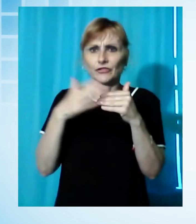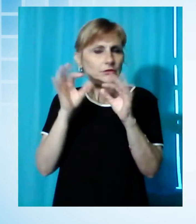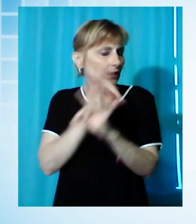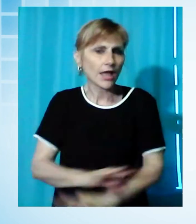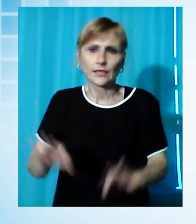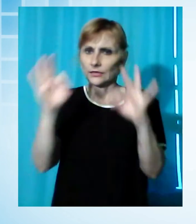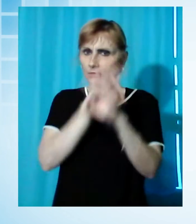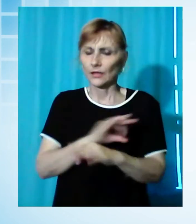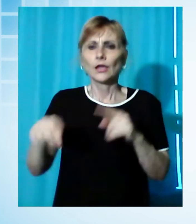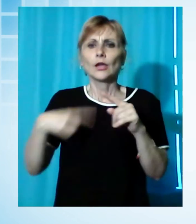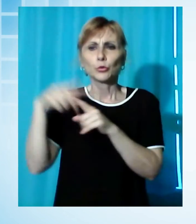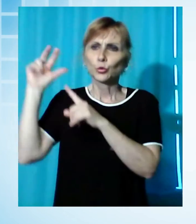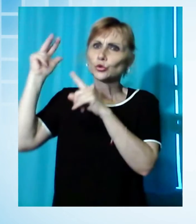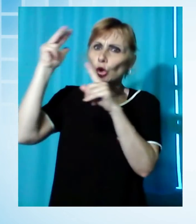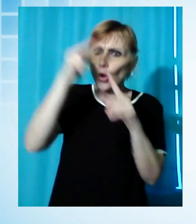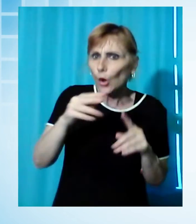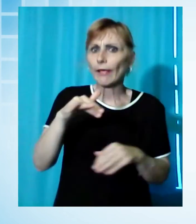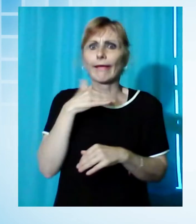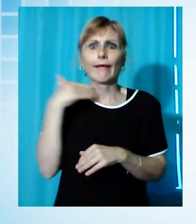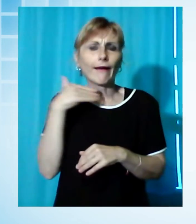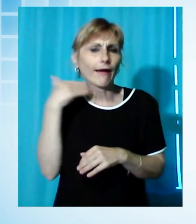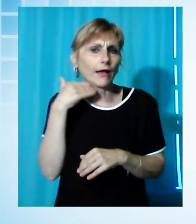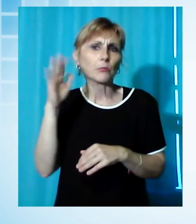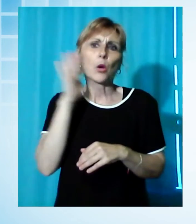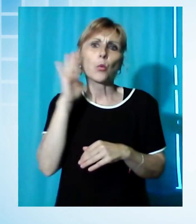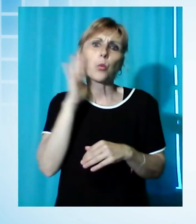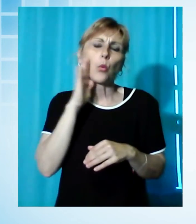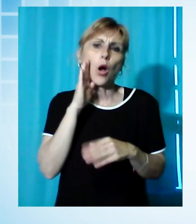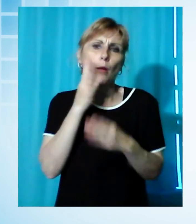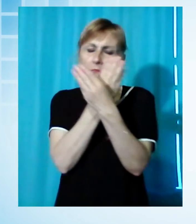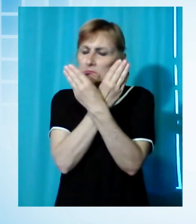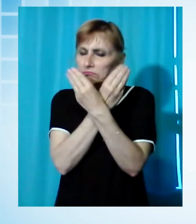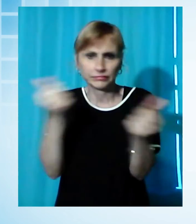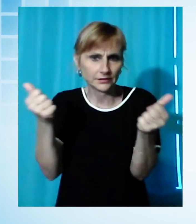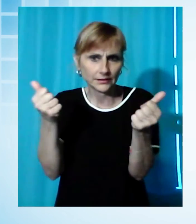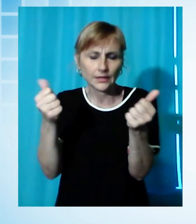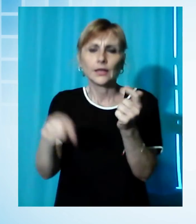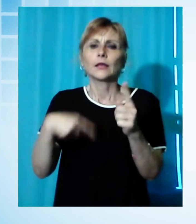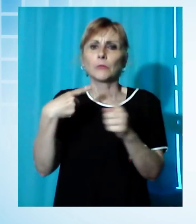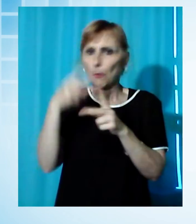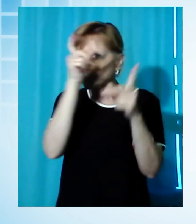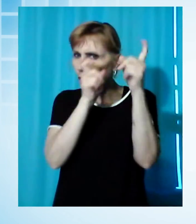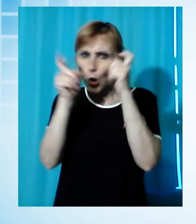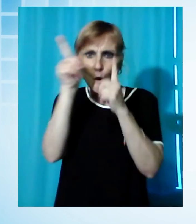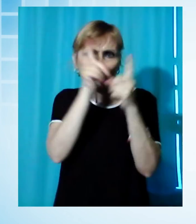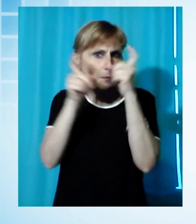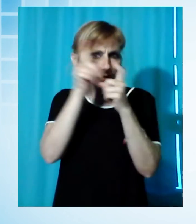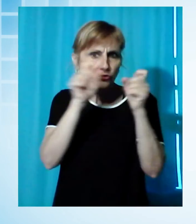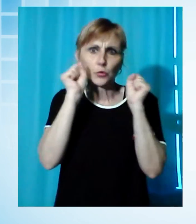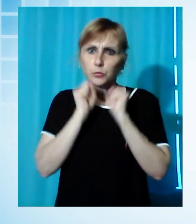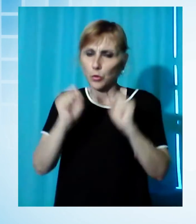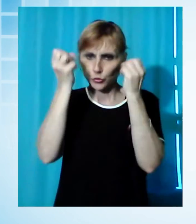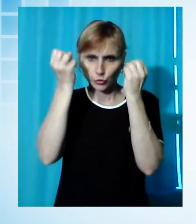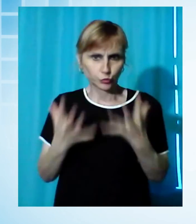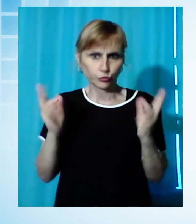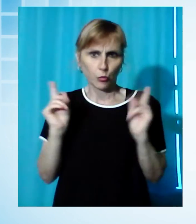anche droni e cani ma dell'uomo per adesso non c'è nessuna notizia e c'è preoccupazione per cosa possa essergli accaduto.